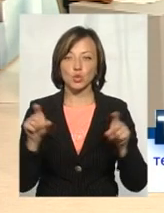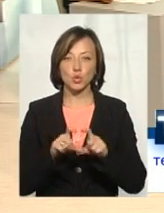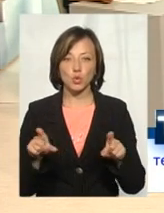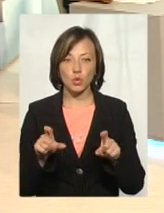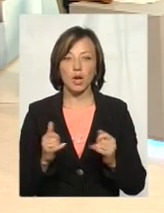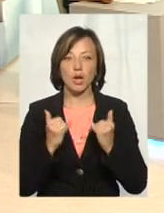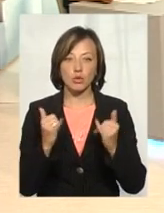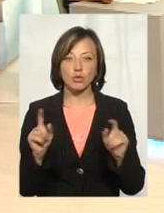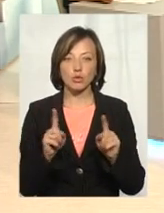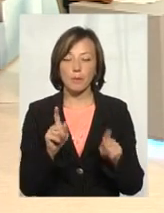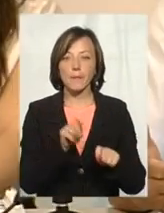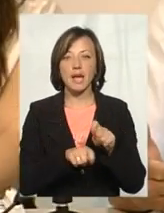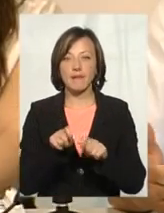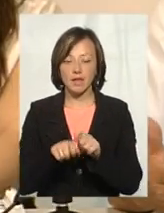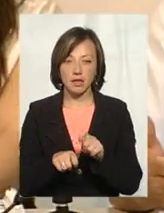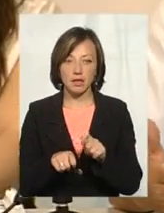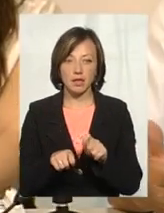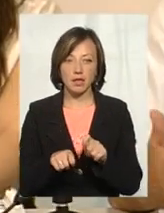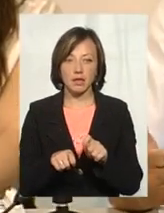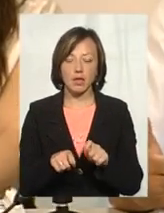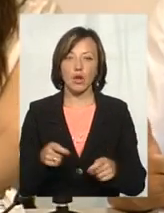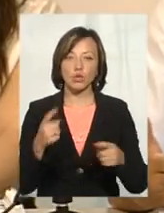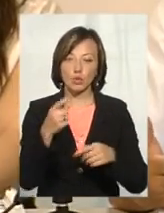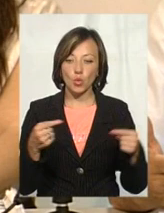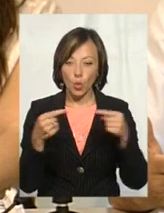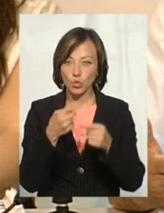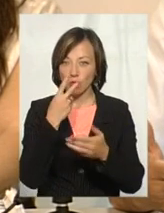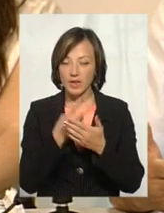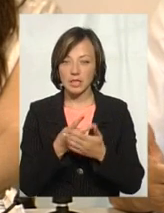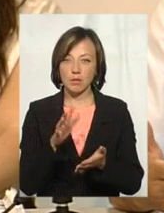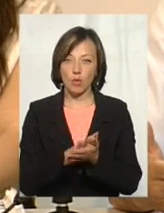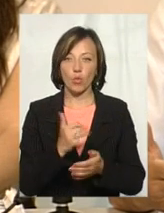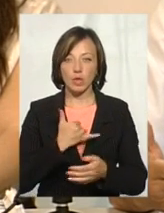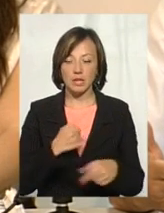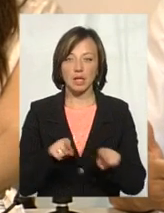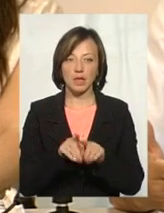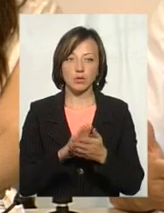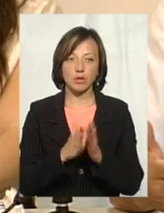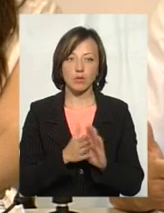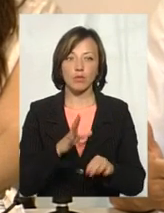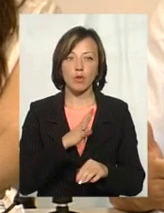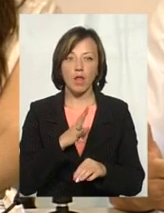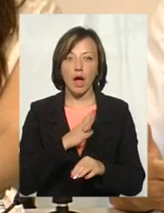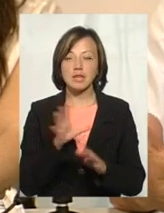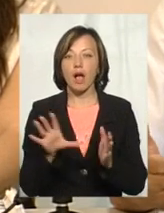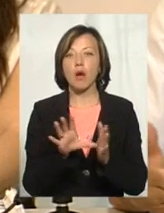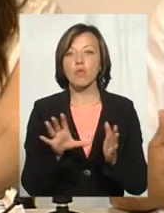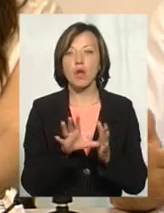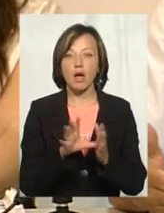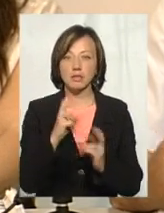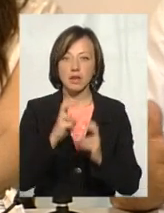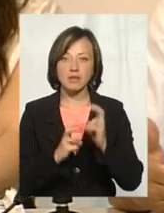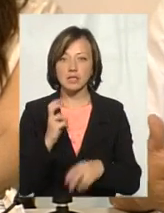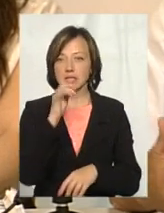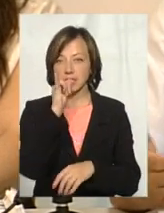для того, щоб вони перевірили достовірність забруднення. У нас така сама картина була з акумуляторним заводом. Теж закрити,